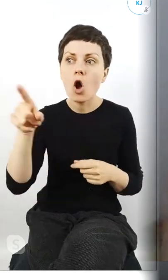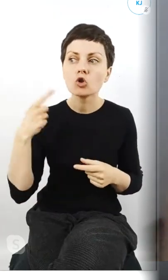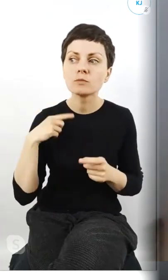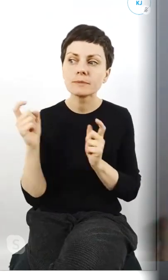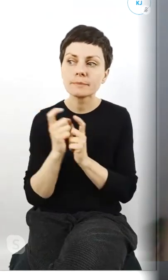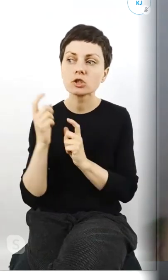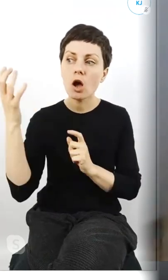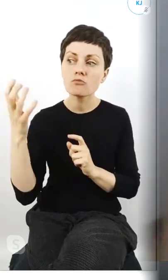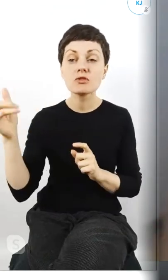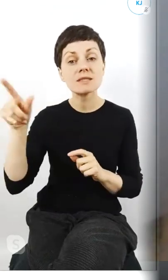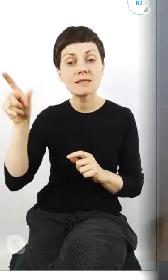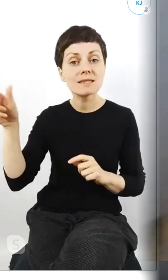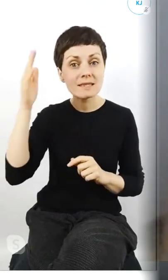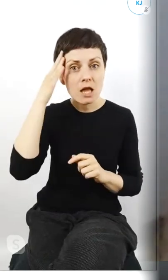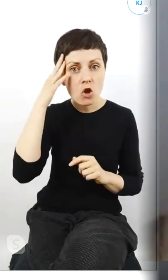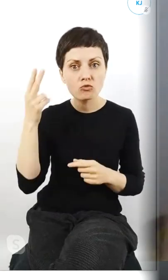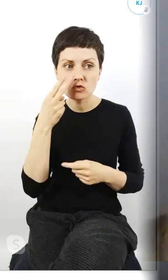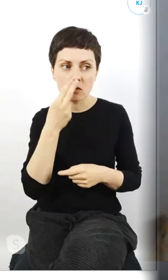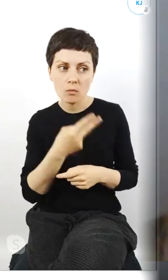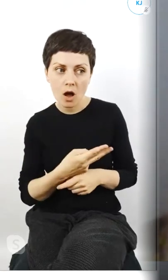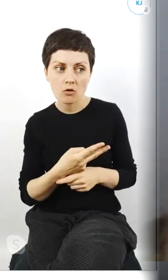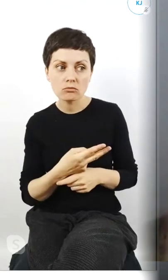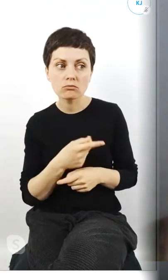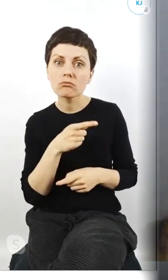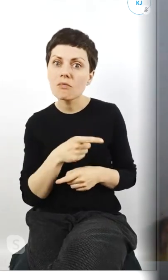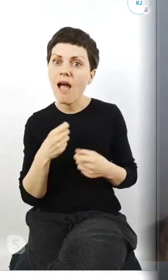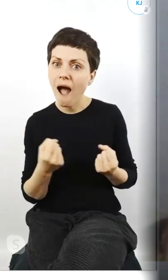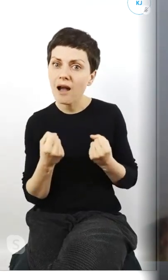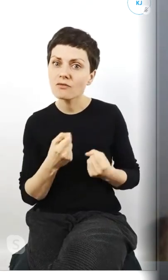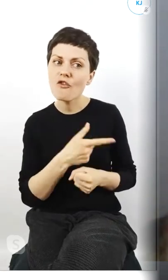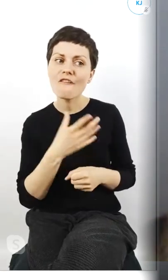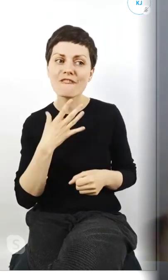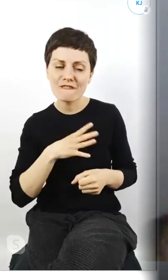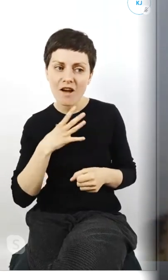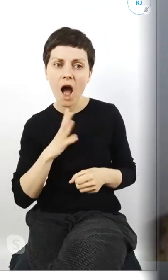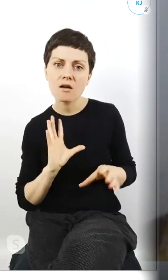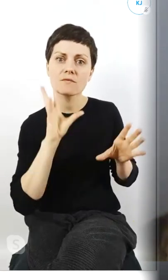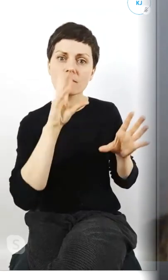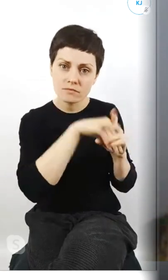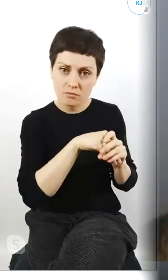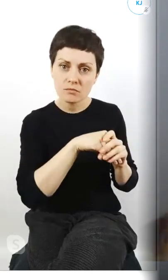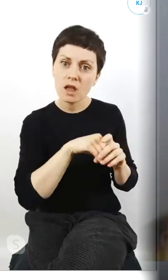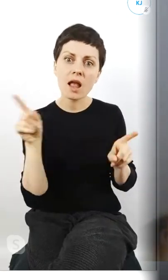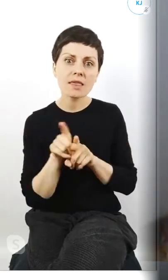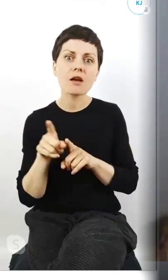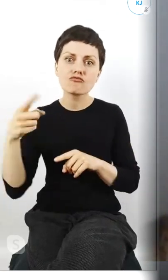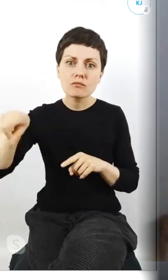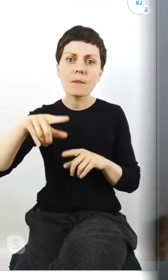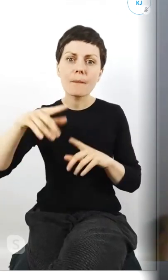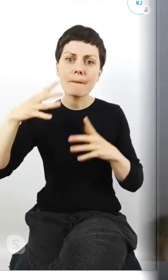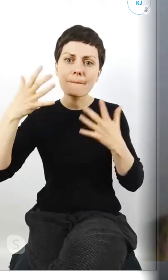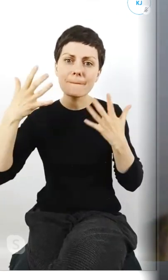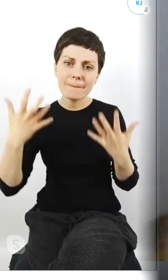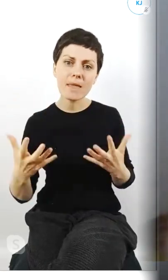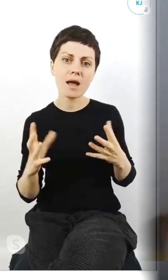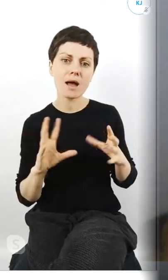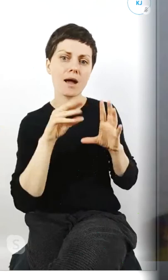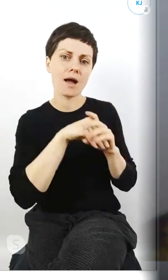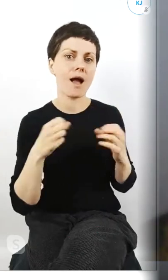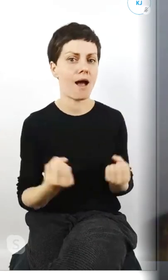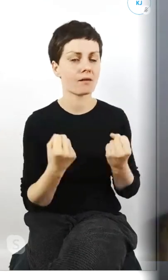naszymi znajomymi zobaczą że jest to aktywność warta wzięcia udziału i sami do tego pójdą wydaje mi się że to jest taka